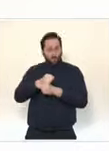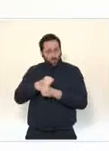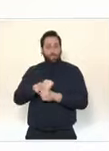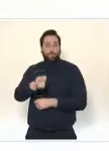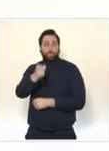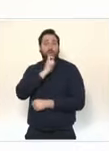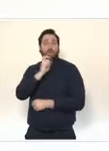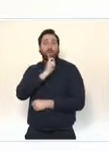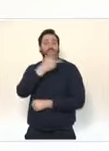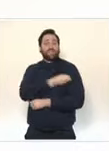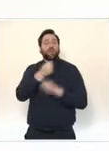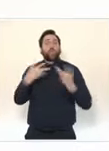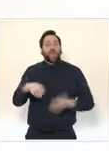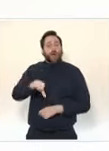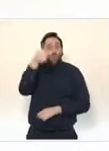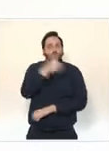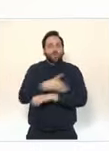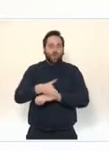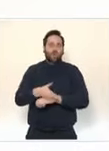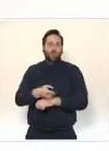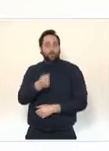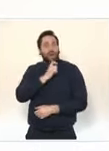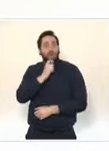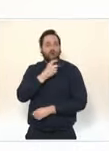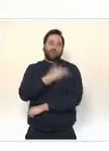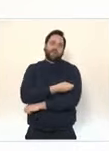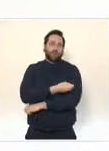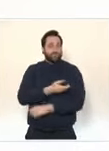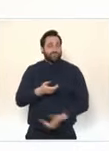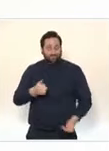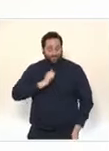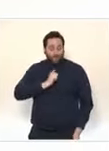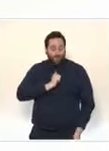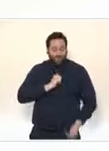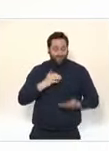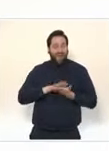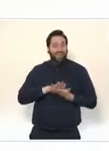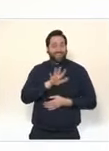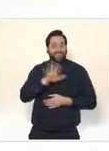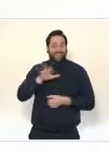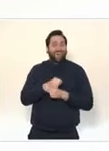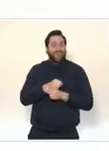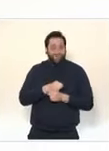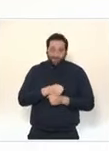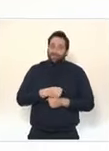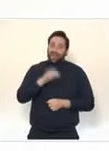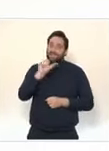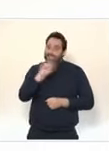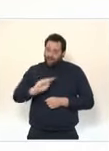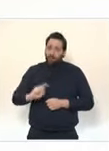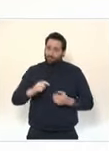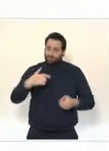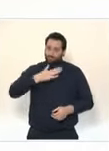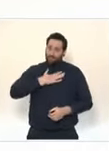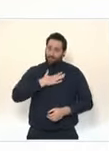J'ai 55 ans et je me suis vacciné avec l'AstraZeneca comme 200 millions de personnes